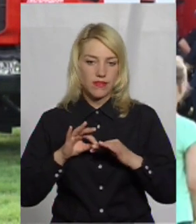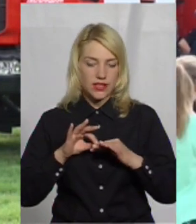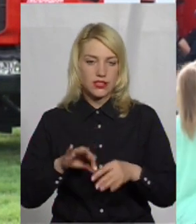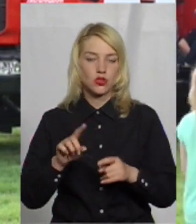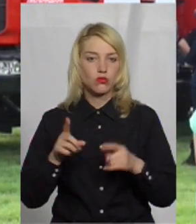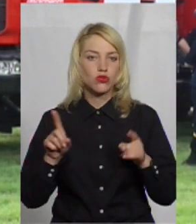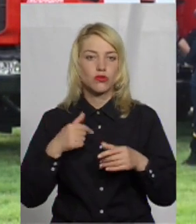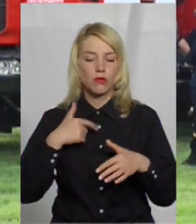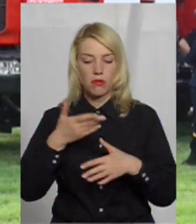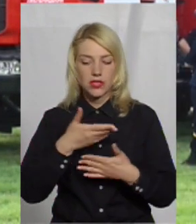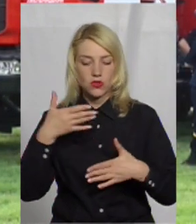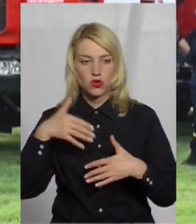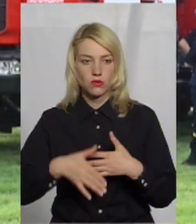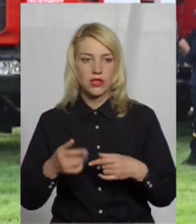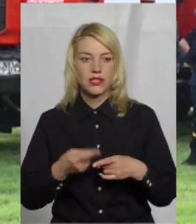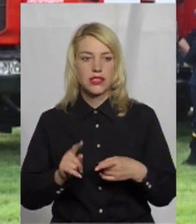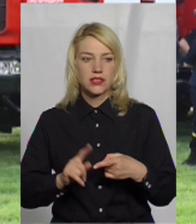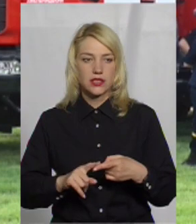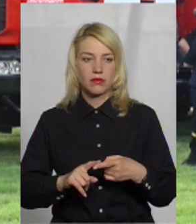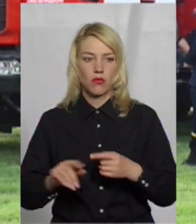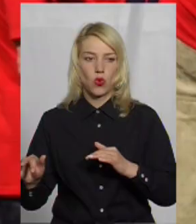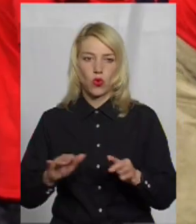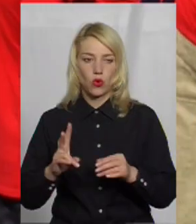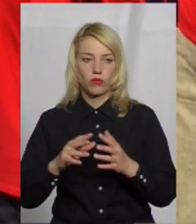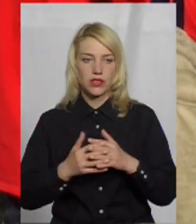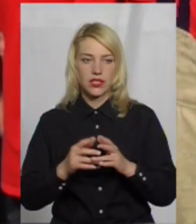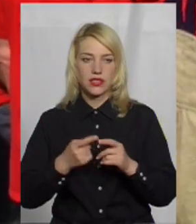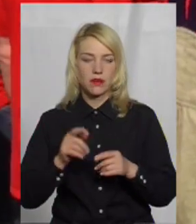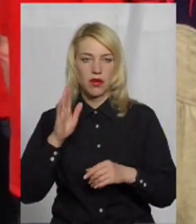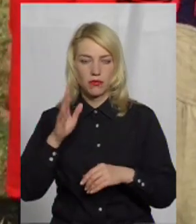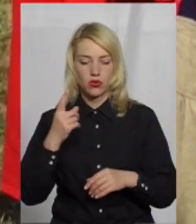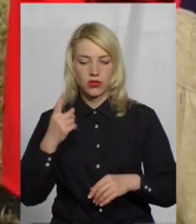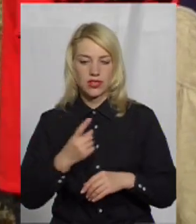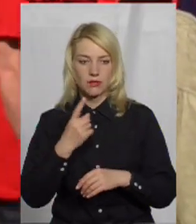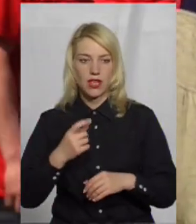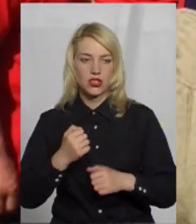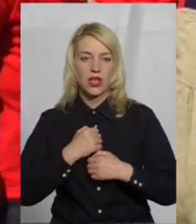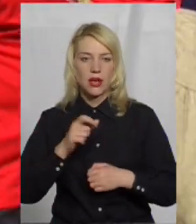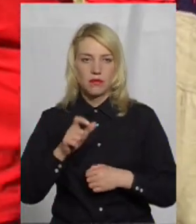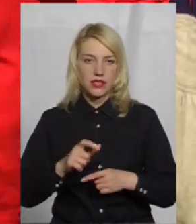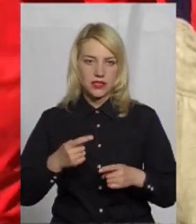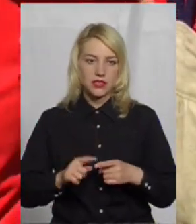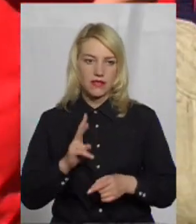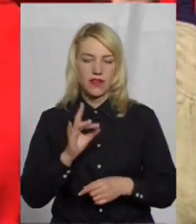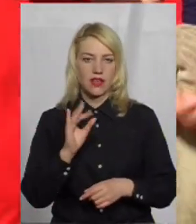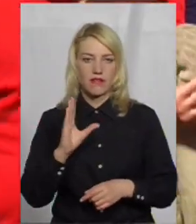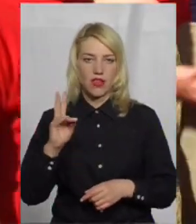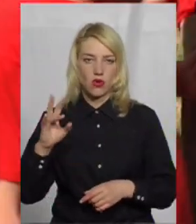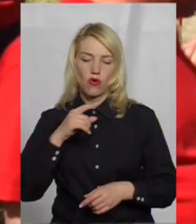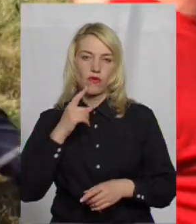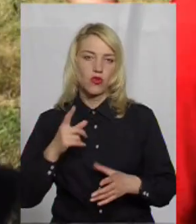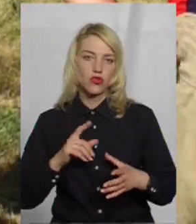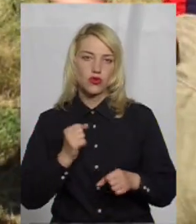зрозуміли, що за цим рухом на селі це майбутнє. Один із перших бійців служби порятунку Борис Кривенко каже, робота